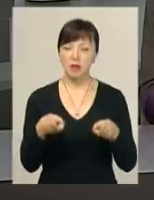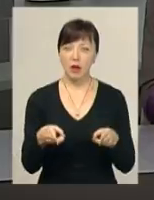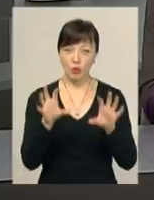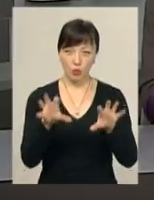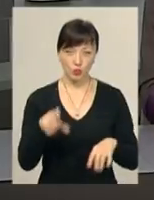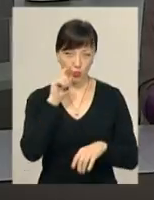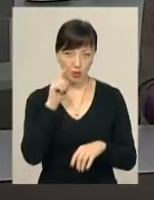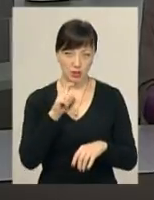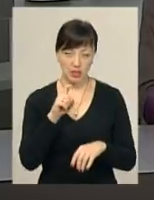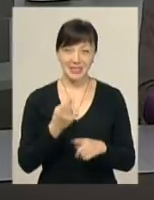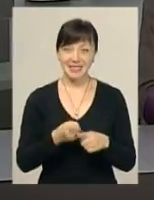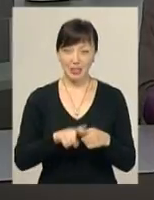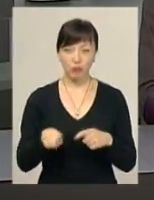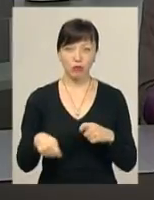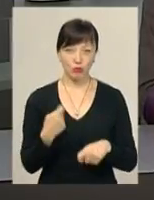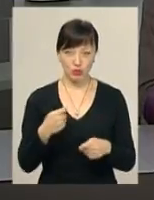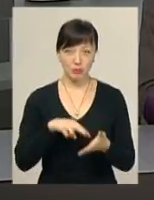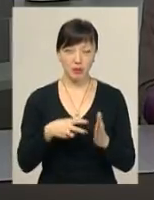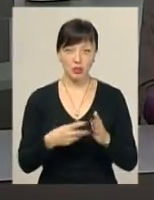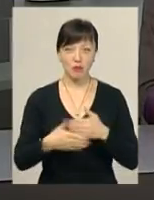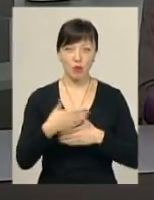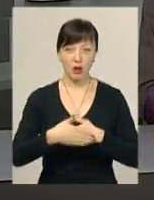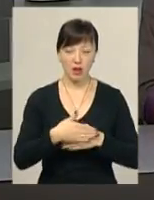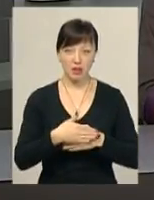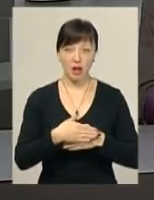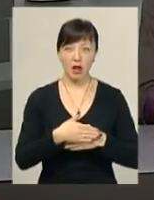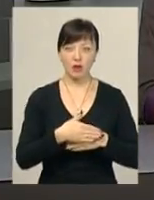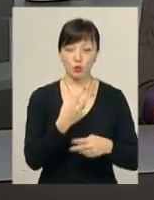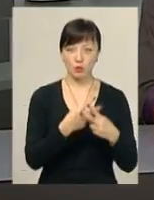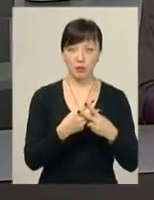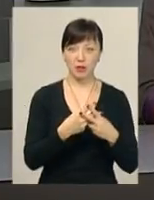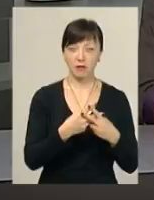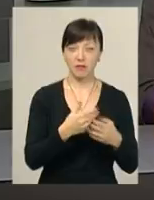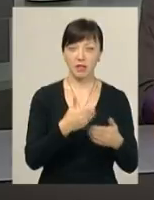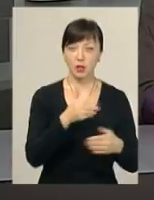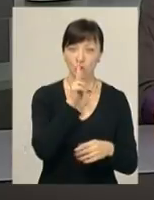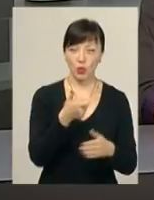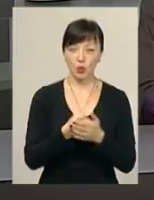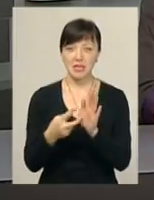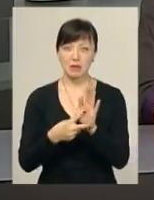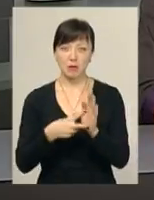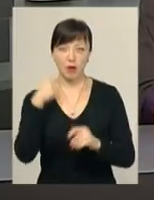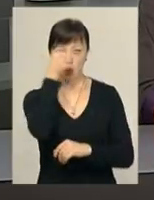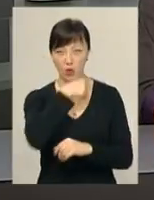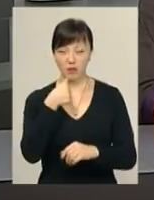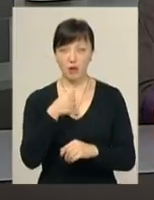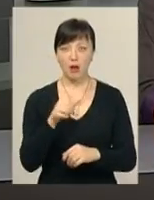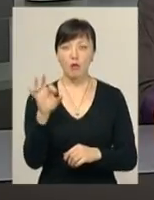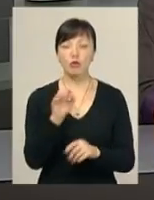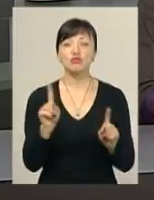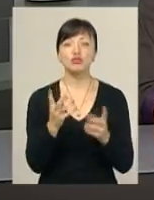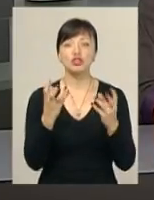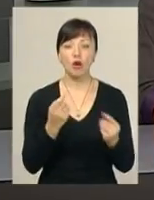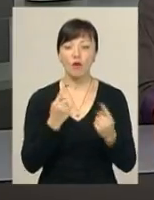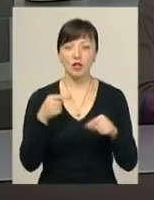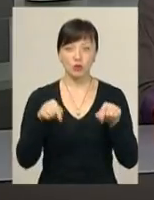кодексу України». За таке правопорушення передбачається покарання у вигляді позбавлення волі на строк від 3 до 7 років. Про що ще